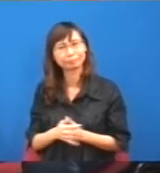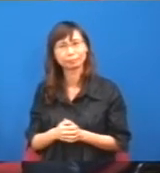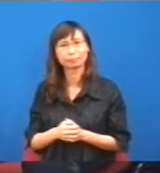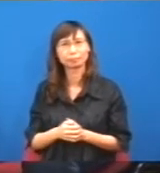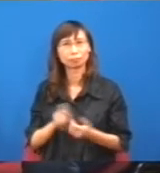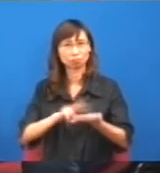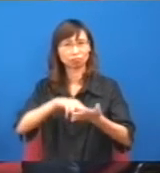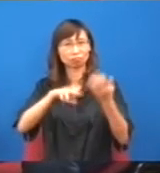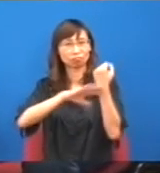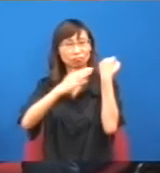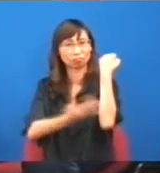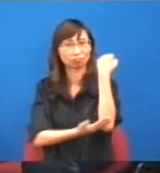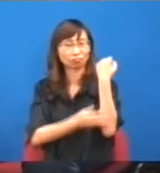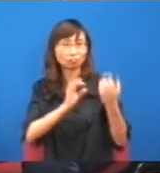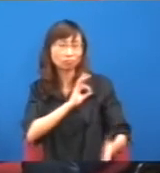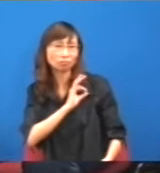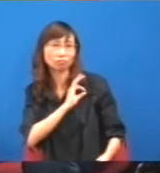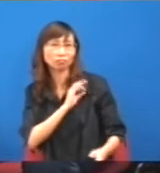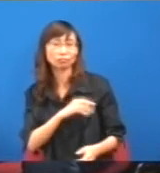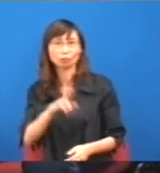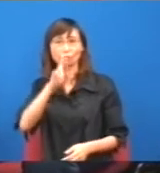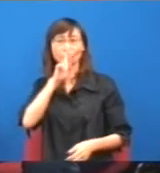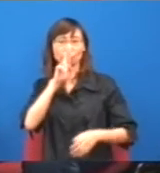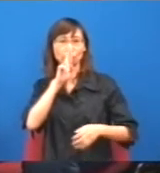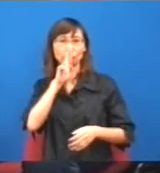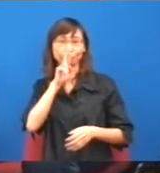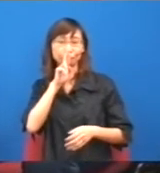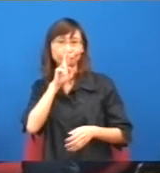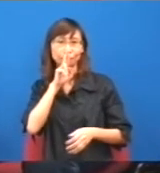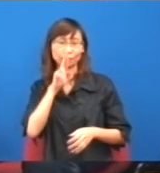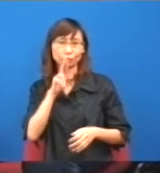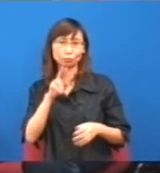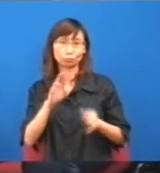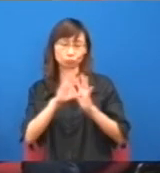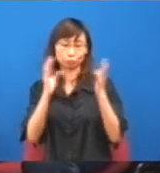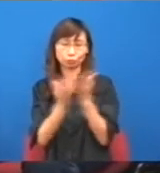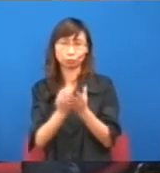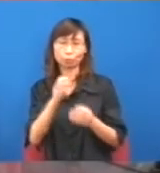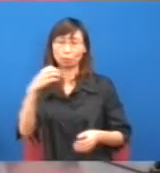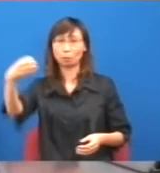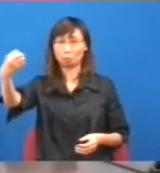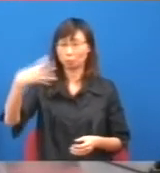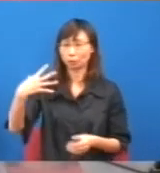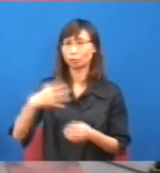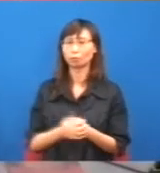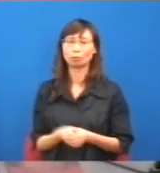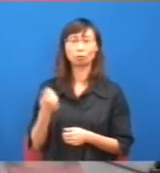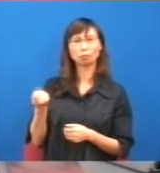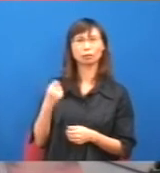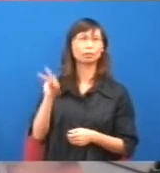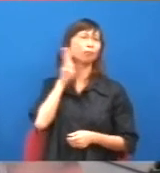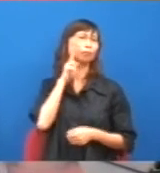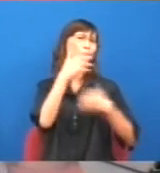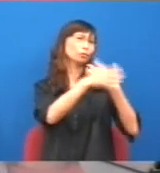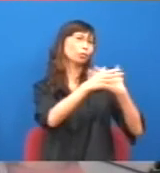立法會秘書處問我,你有甚麼意見,很簡單,你不就像外國那樣,有